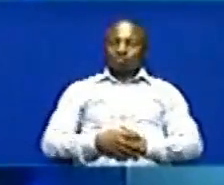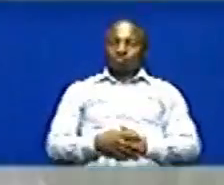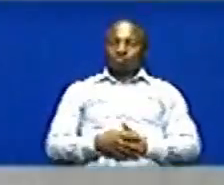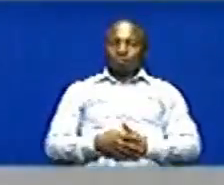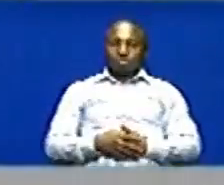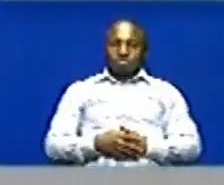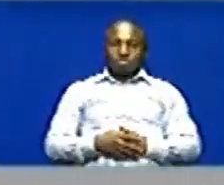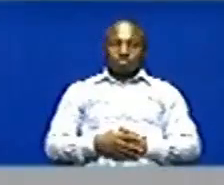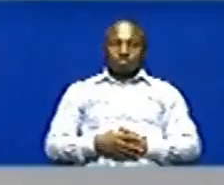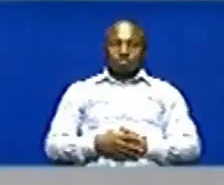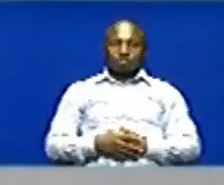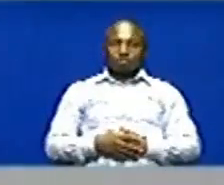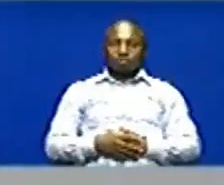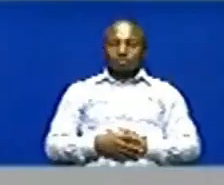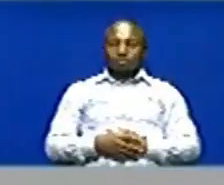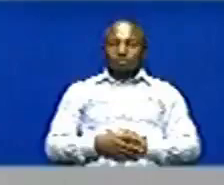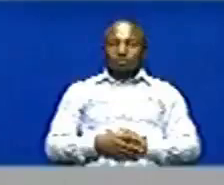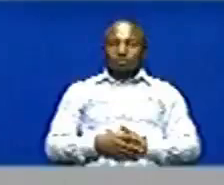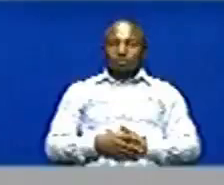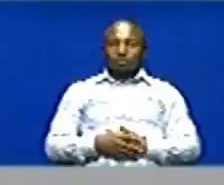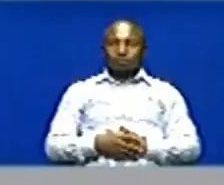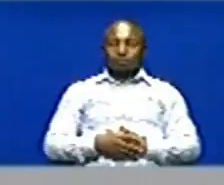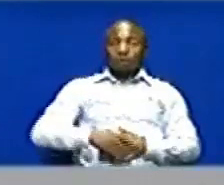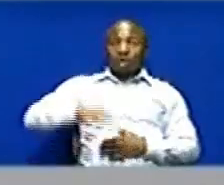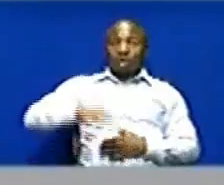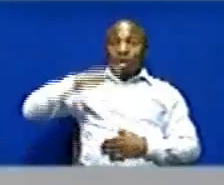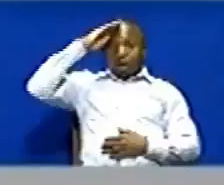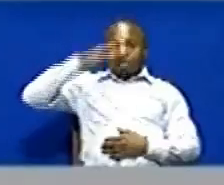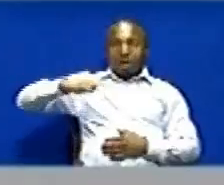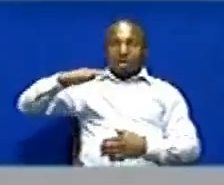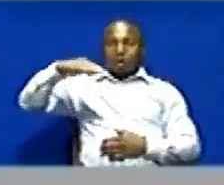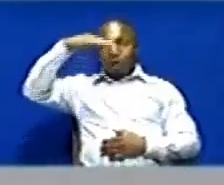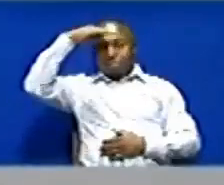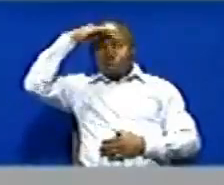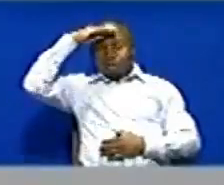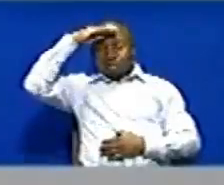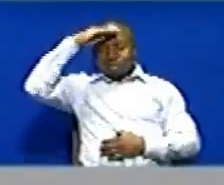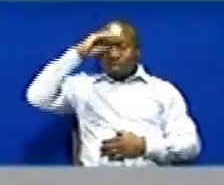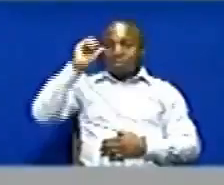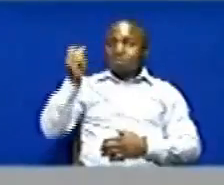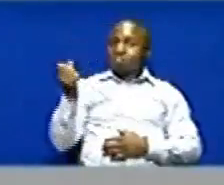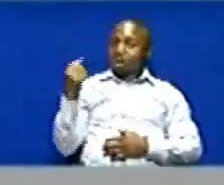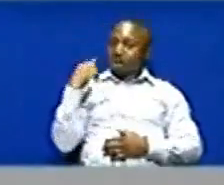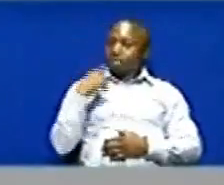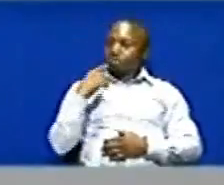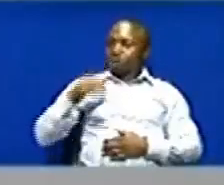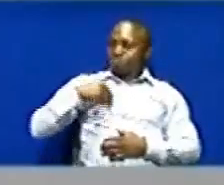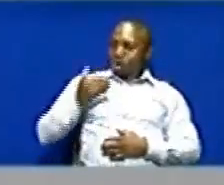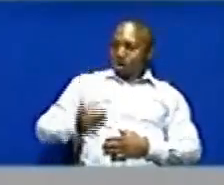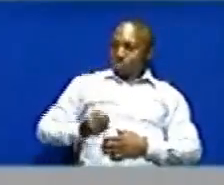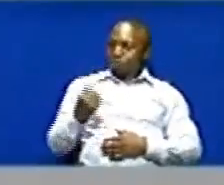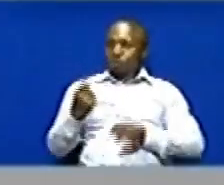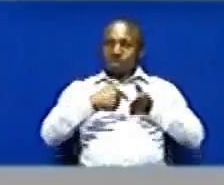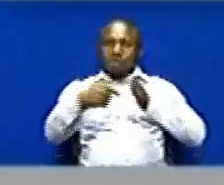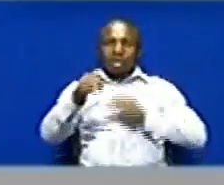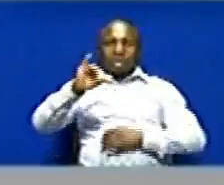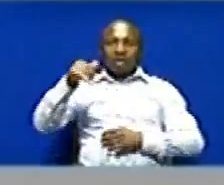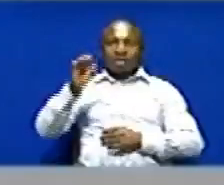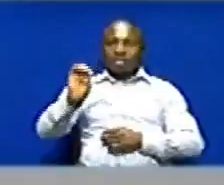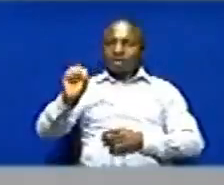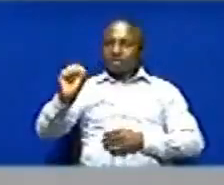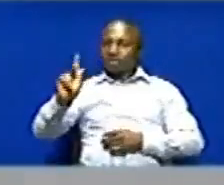Tungumza na wandishi wa bali of sinikuwa ke Kama na polisi mkua mbea Ulrich Matei Hamesema manamuke moja haitoa Jessica Michael